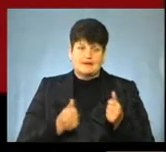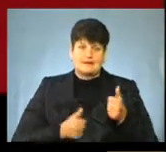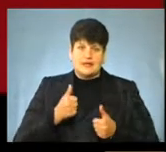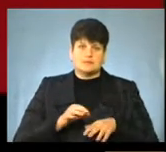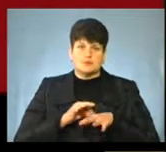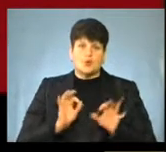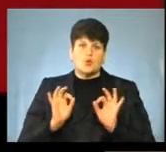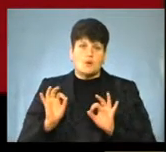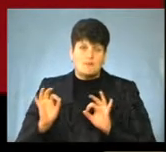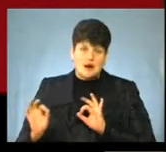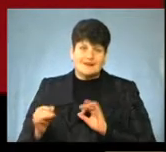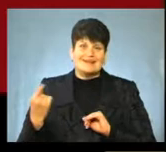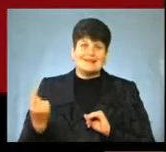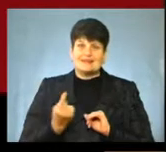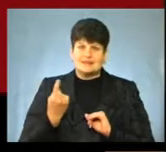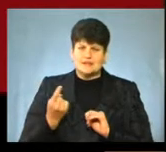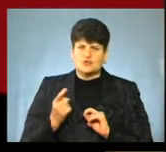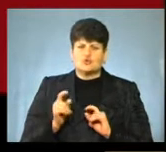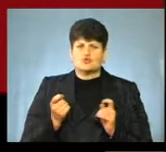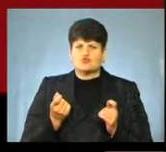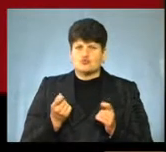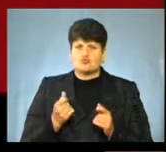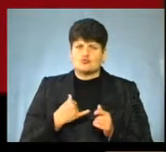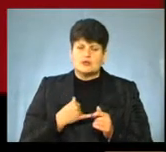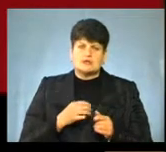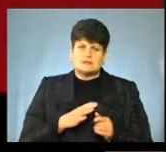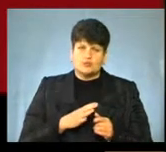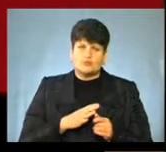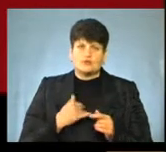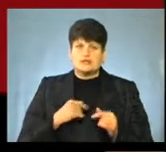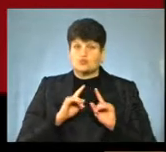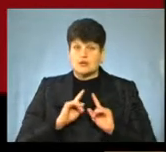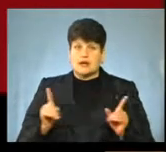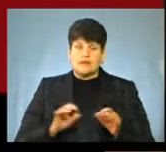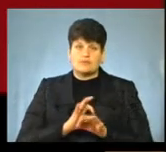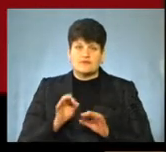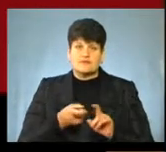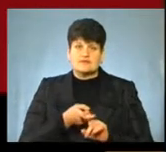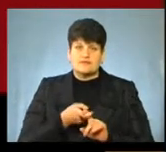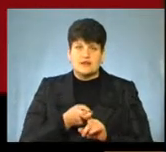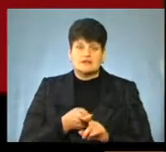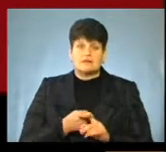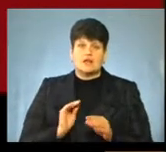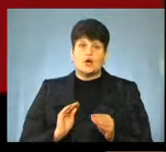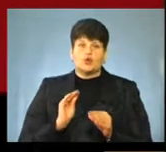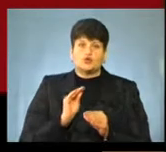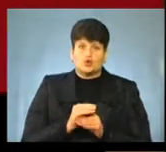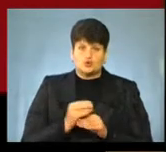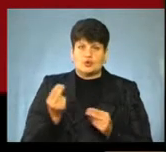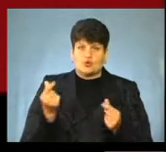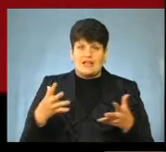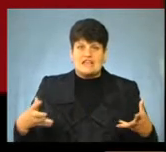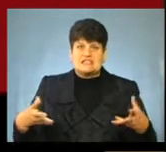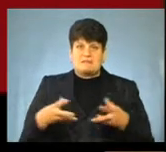провели нормально, все одно єдиний, але в нас, кажу, у нас унікальний проєкт, він зав'язаний на донорських коштах. Тобто